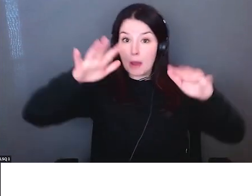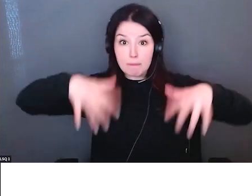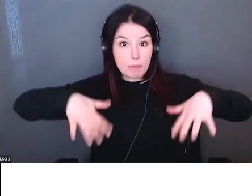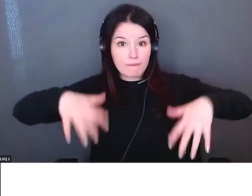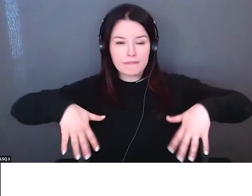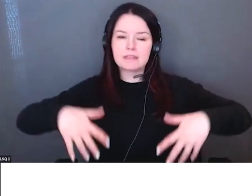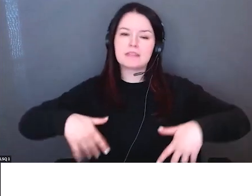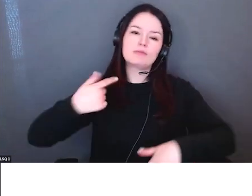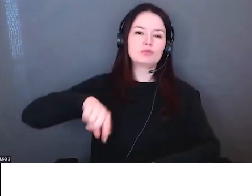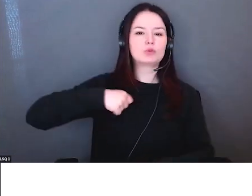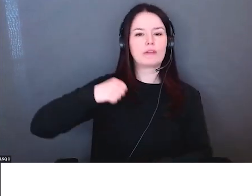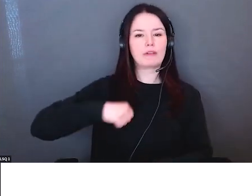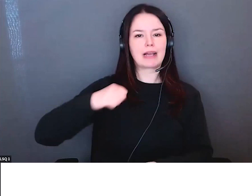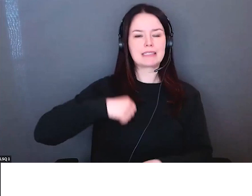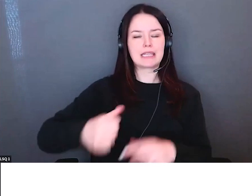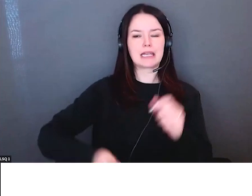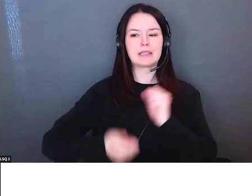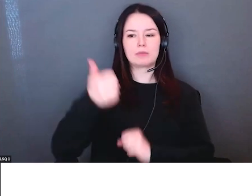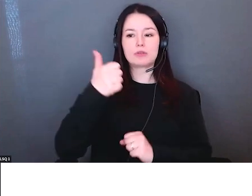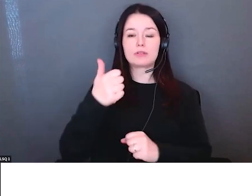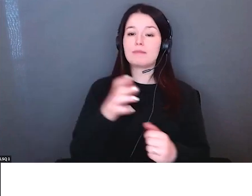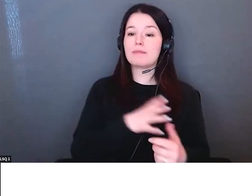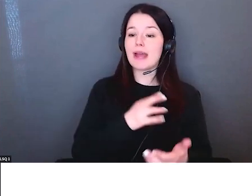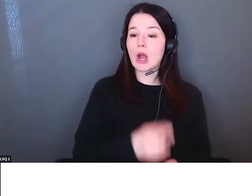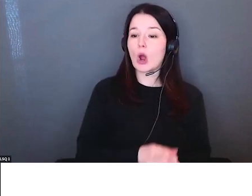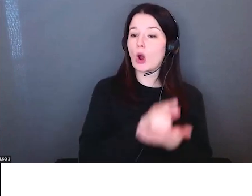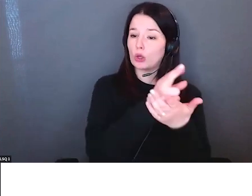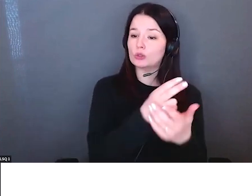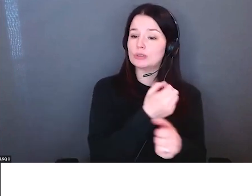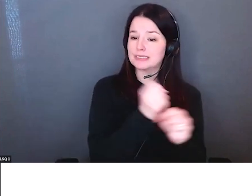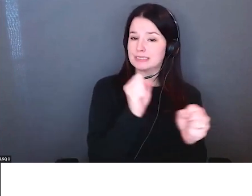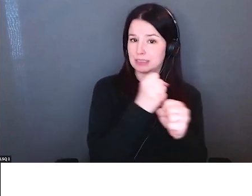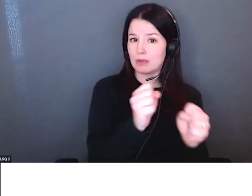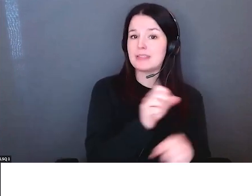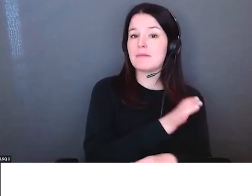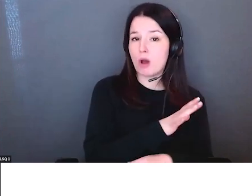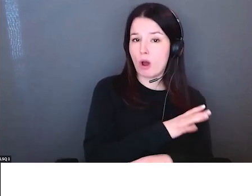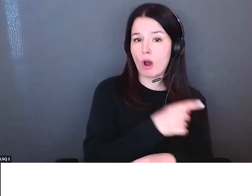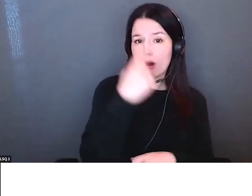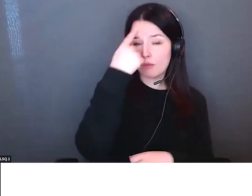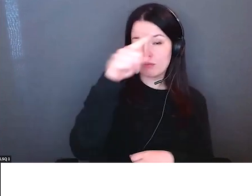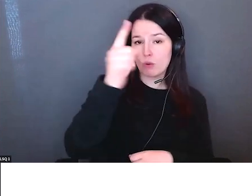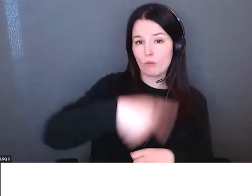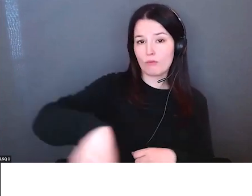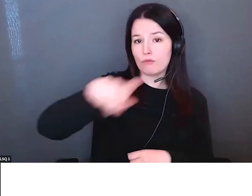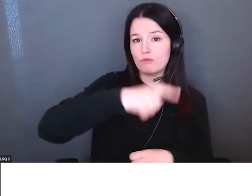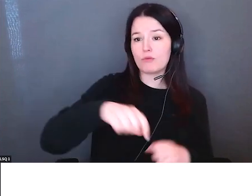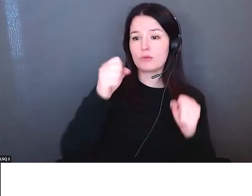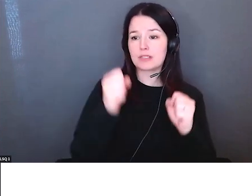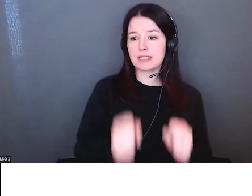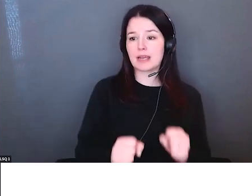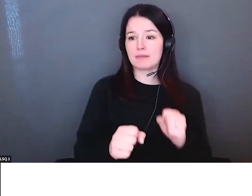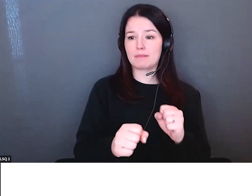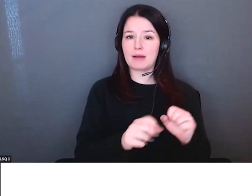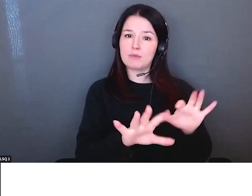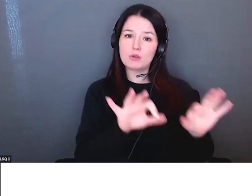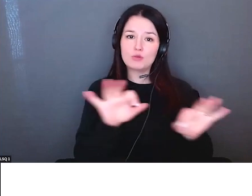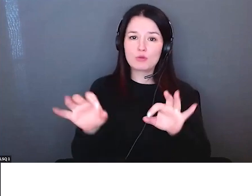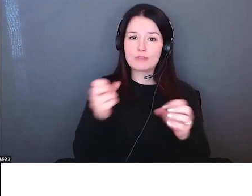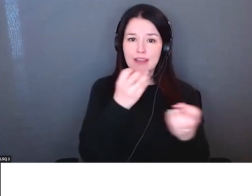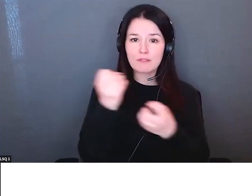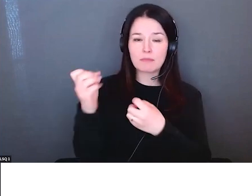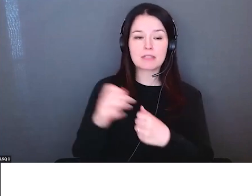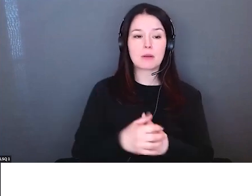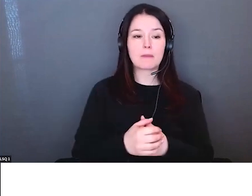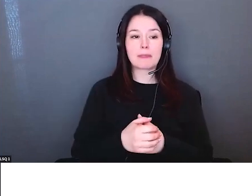donc on avait dit que nous allons ouvrir bien clôturer bien mais au milieu nous allons mettre en place trois habitudes et on va